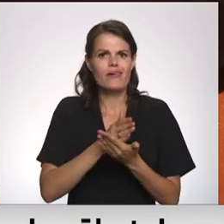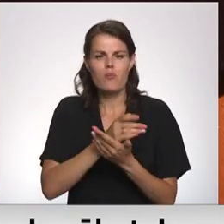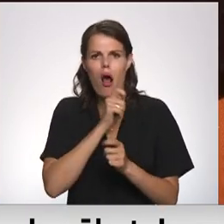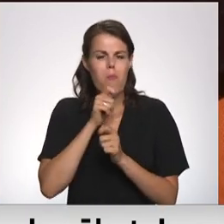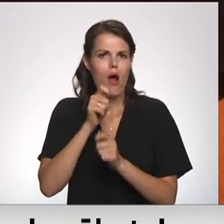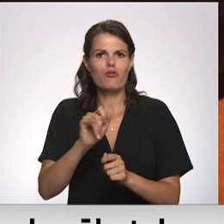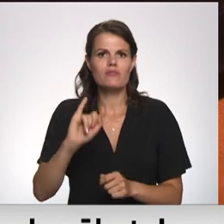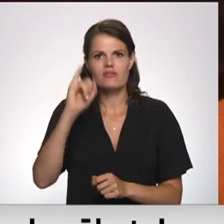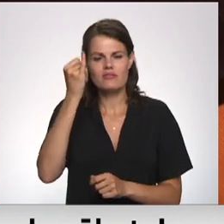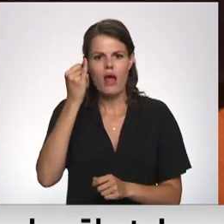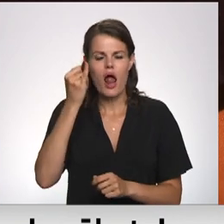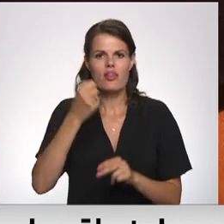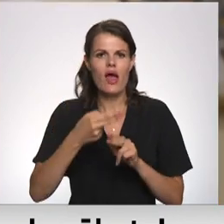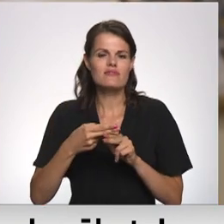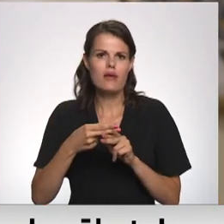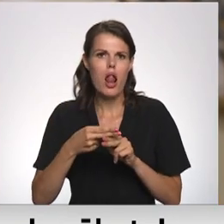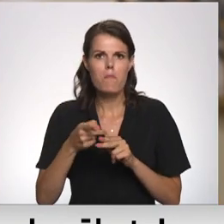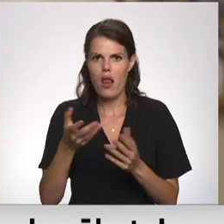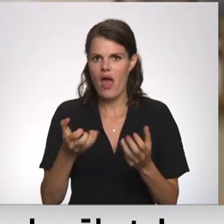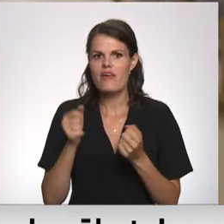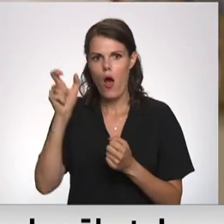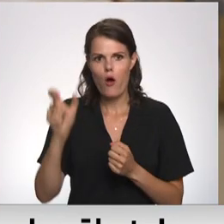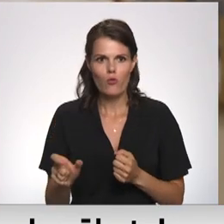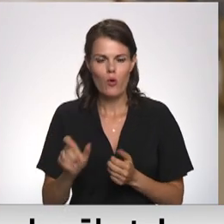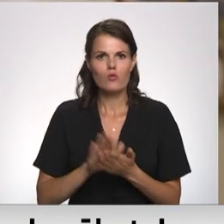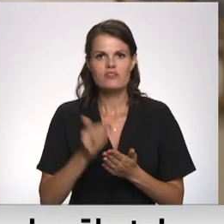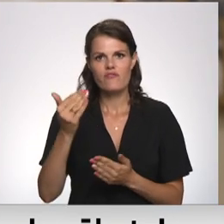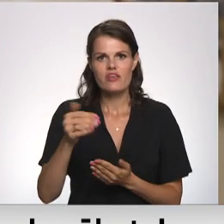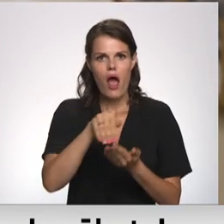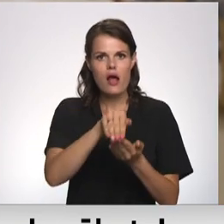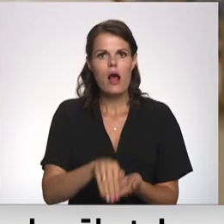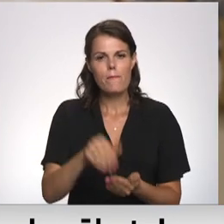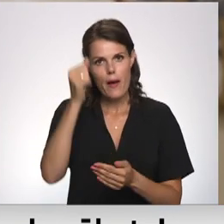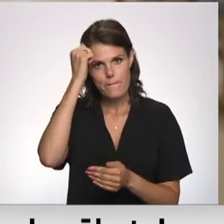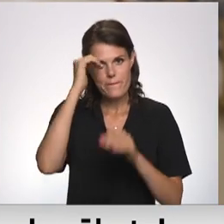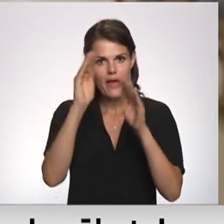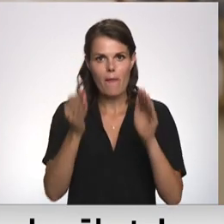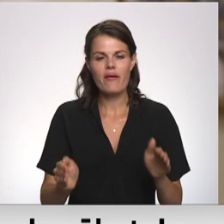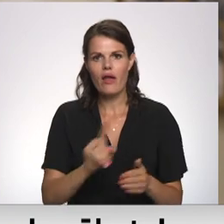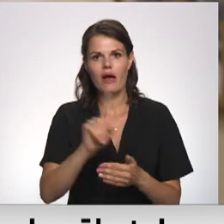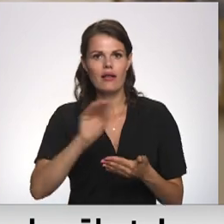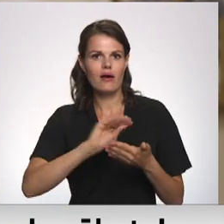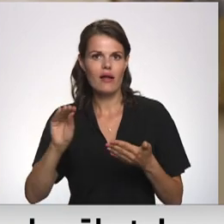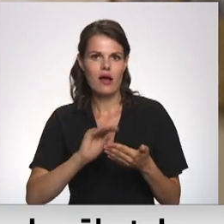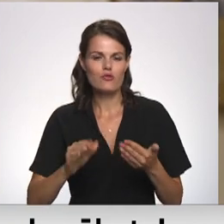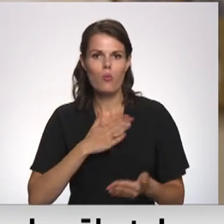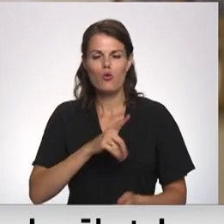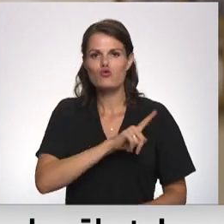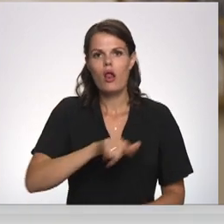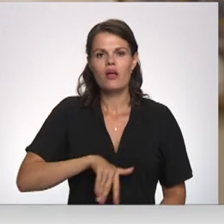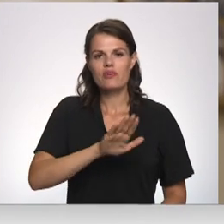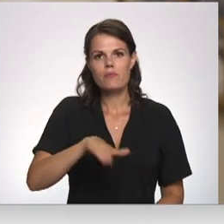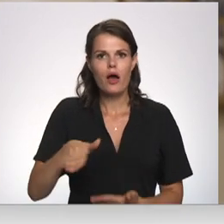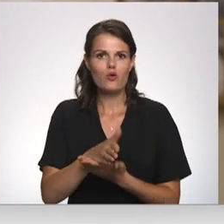apbalvojama zelta skalpeļa ieguvēju. Uz viņa kapa piemenekļa ir rakstīts mūsu Latvijas bērnu